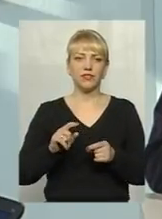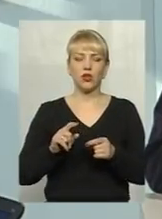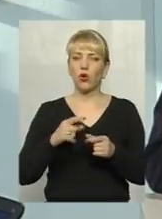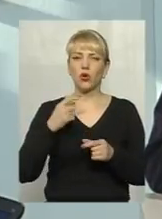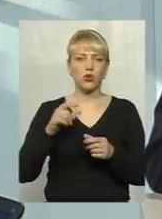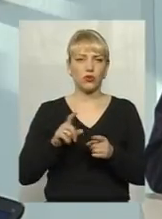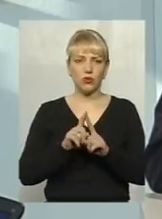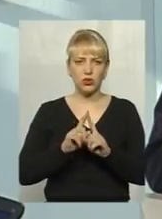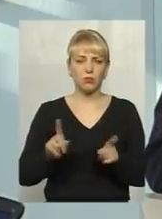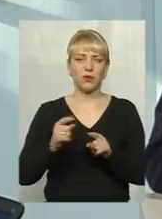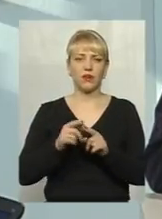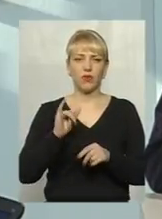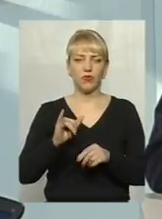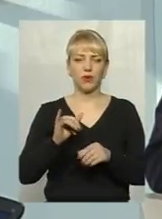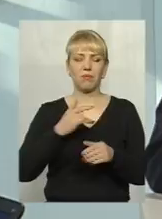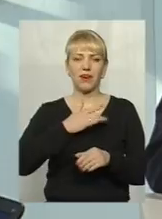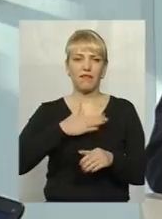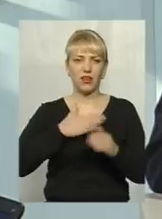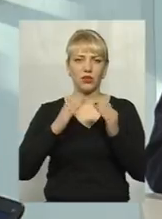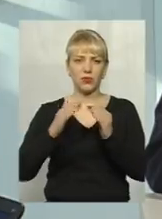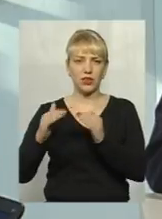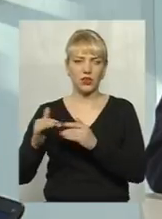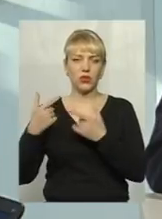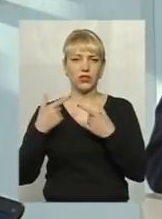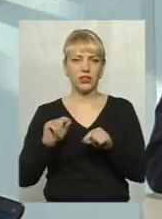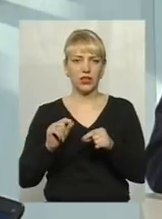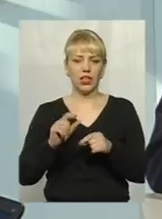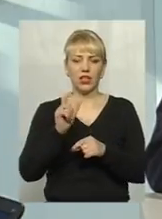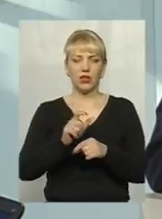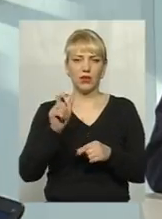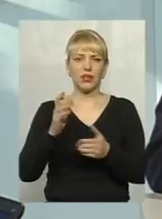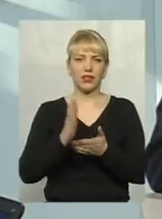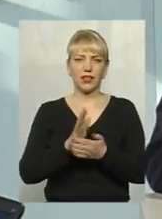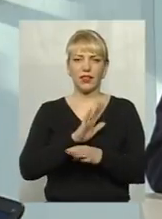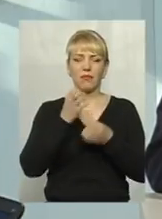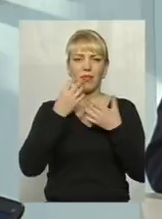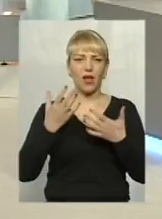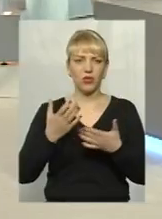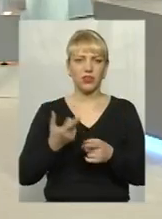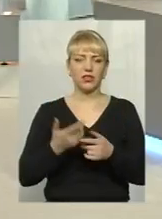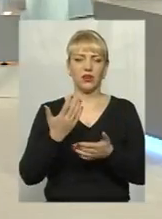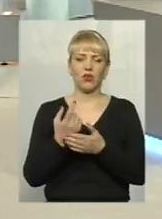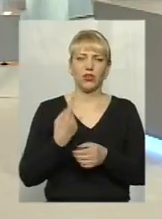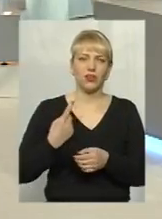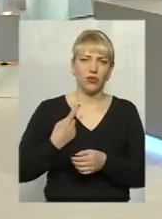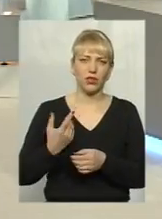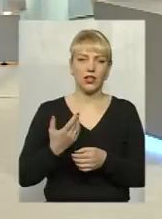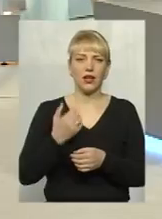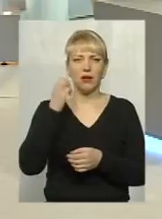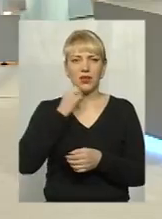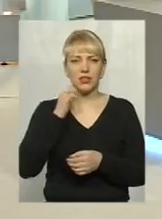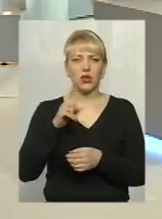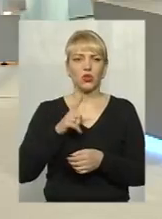там, де категорії громадян, які є неблагонадійними, одинокими, престарілими, які